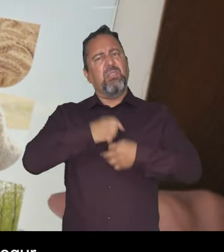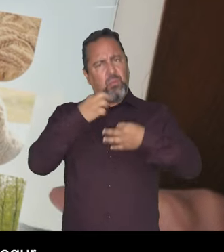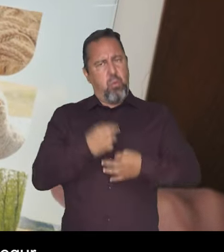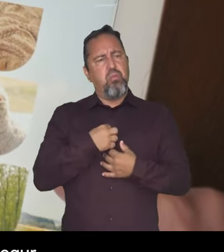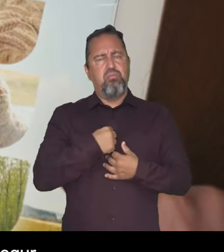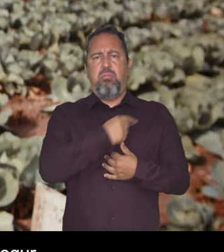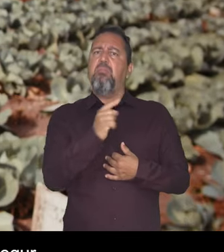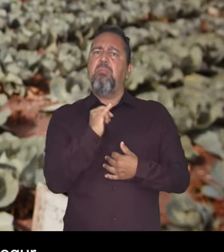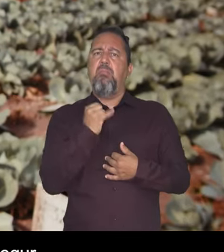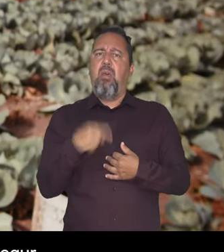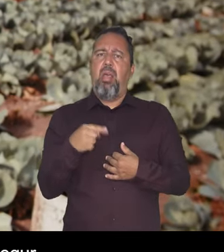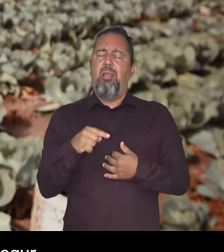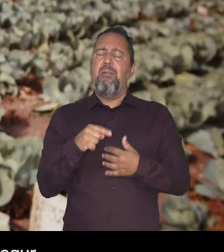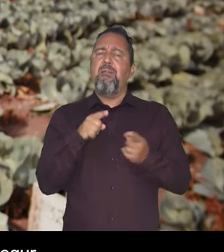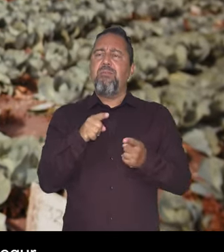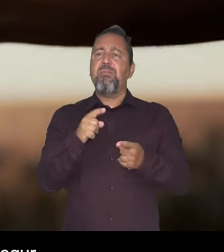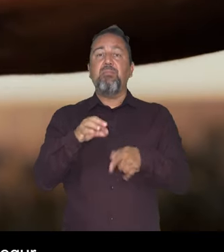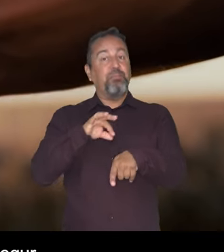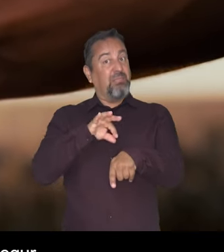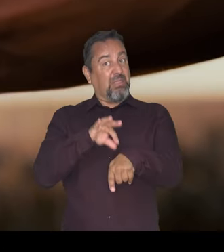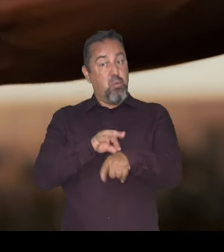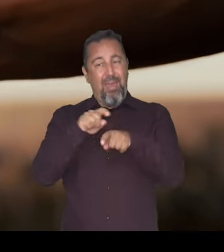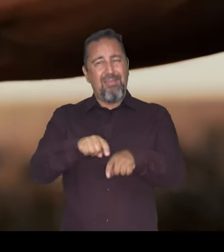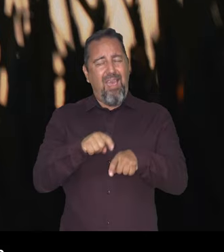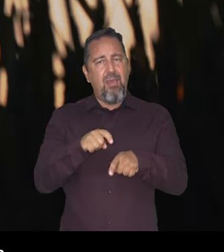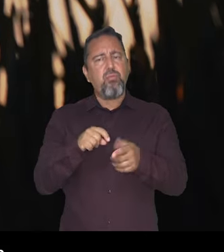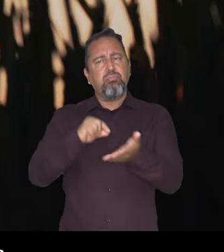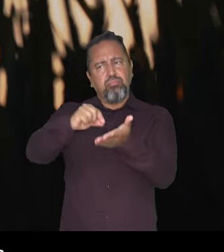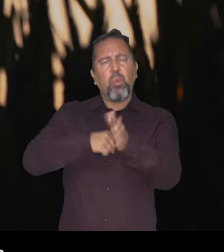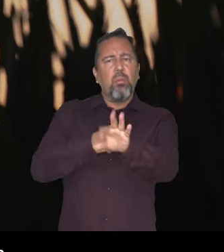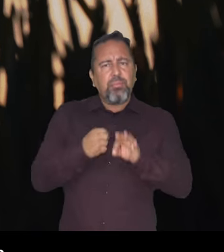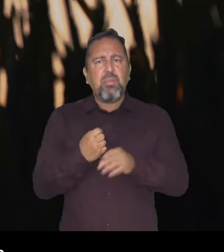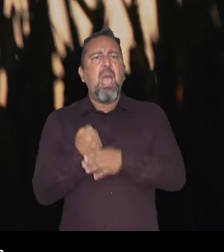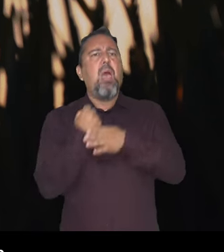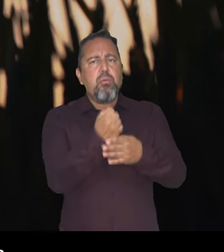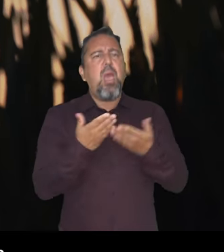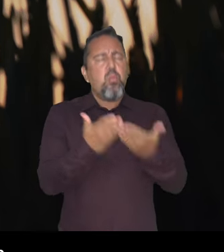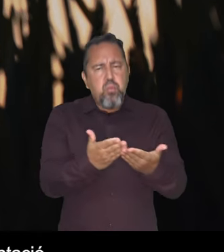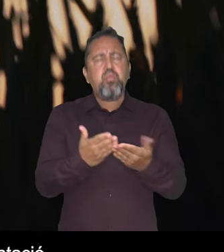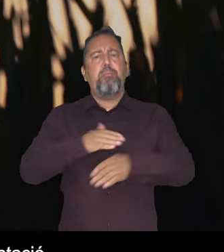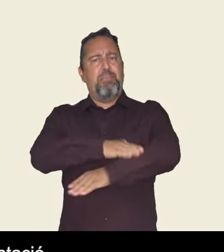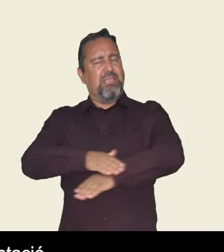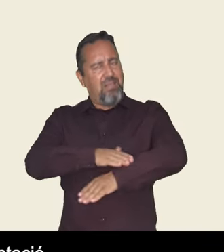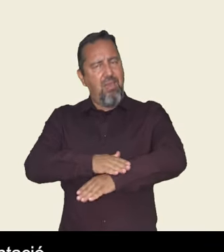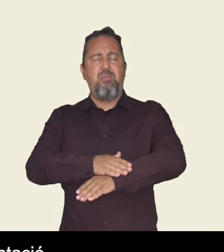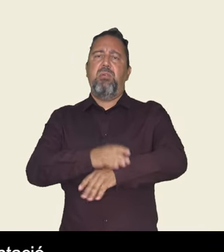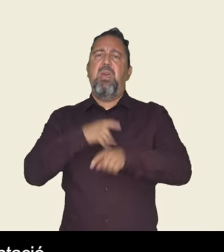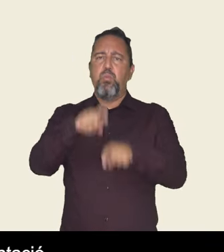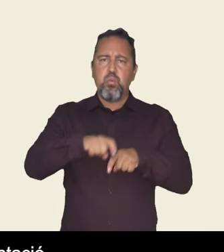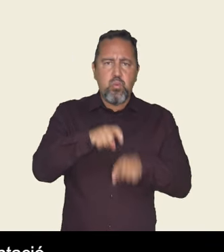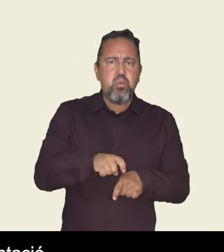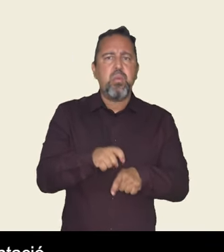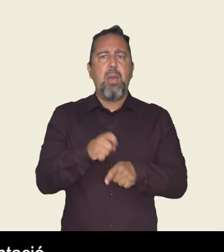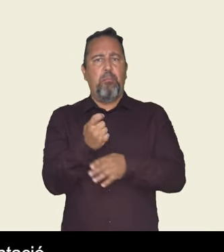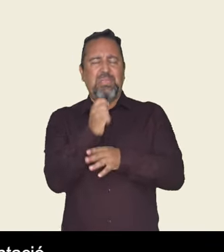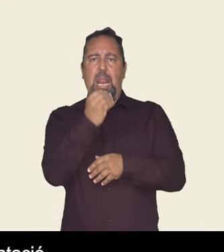Però comptes amb el nostre suport per a sentir-te segur. Contracta la teva pòlissa d'assegurança agrària amb l'ajuda del Ministeri